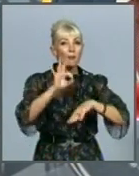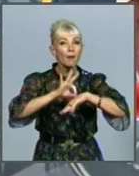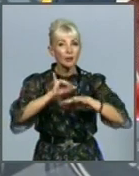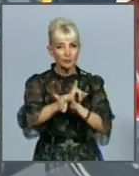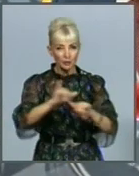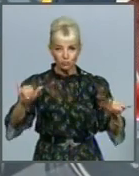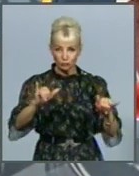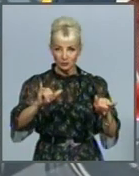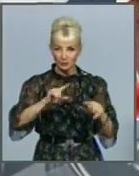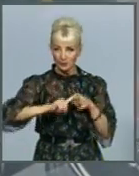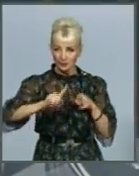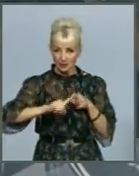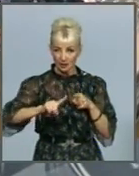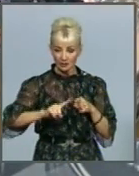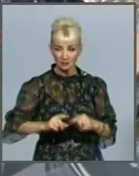поширюється швидше.